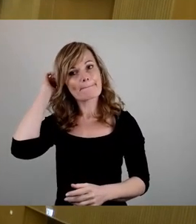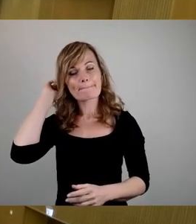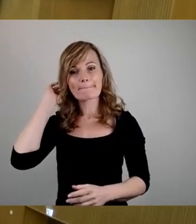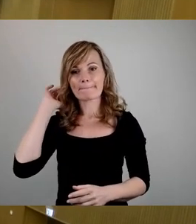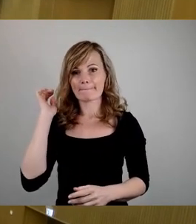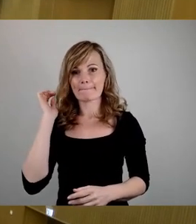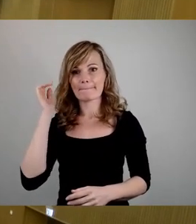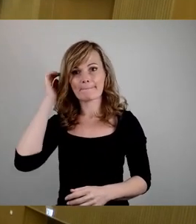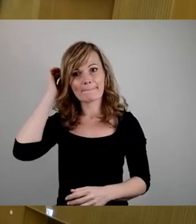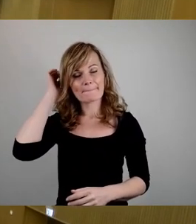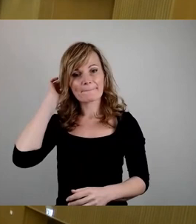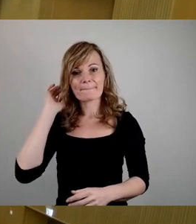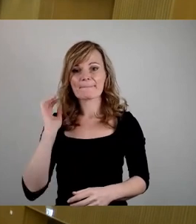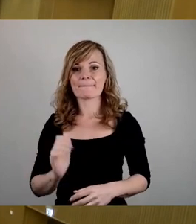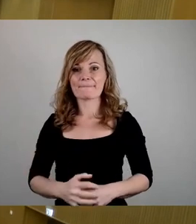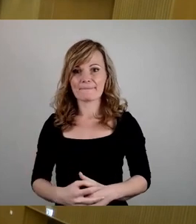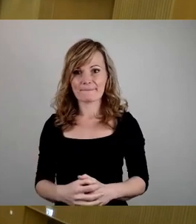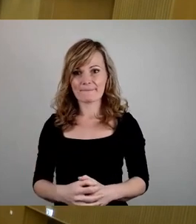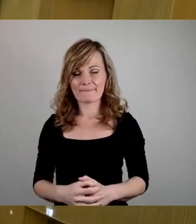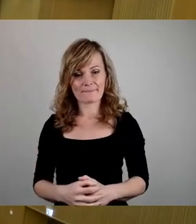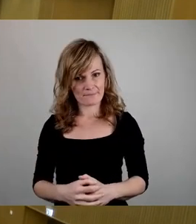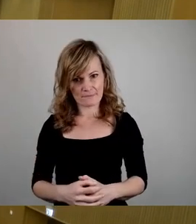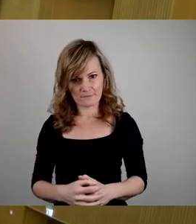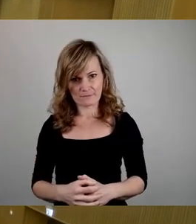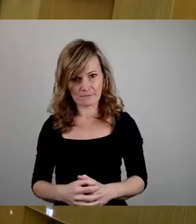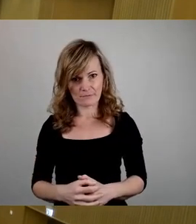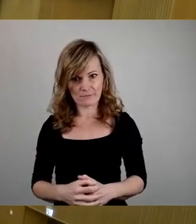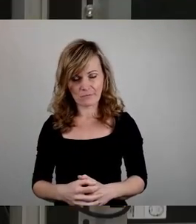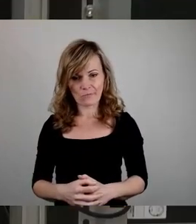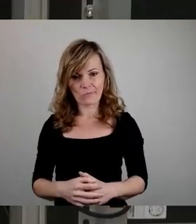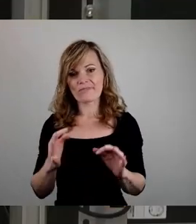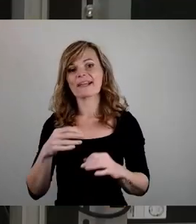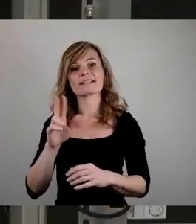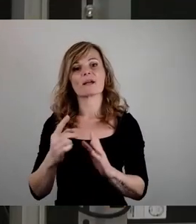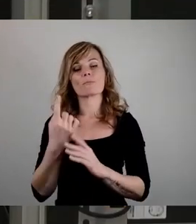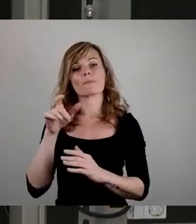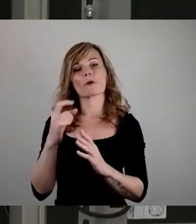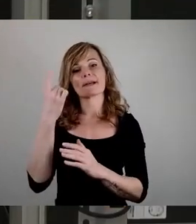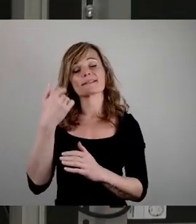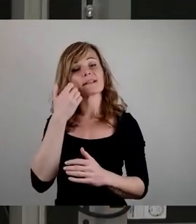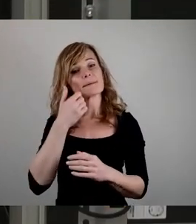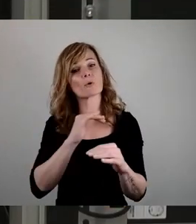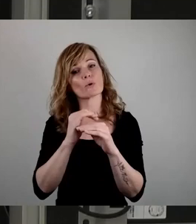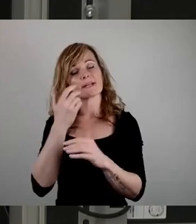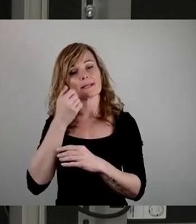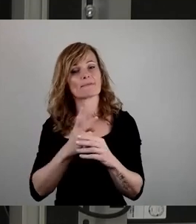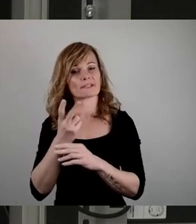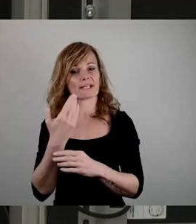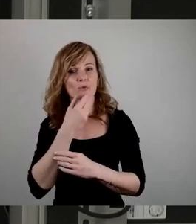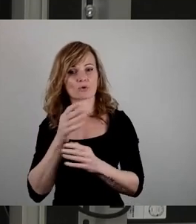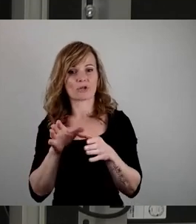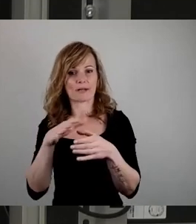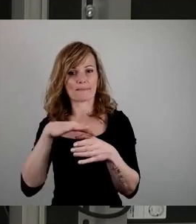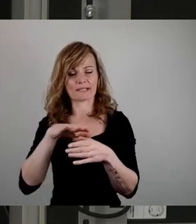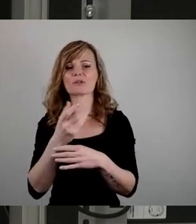Sehr geehrter Herr Oberbürgermeister, liebe Kollegen, liebe Vertreter der jüdischen Gemeinden, jüdisches Leben gehört heute zu